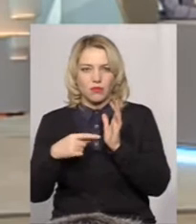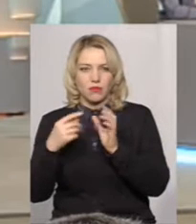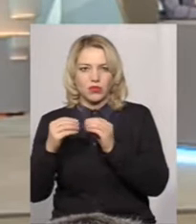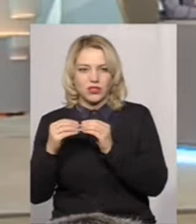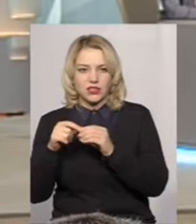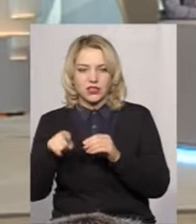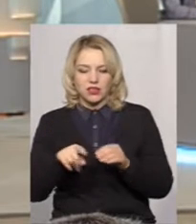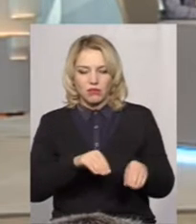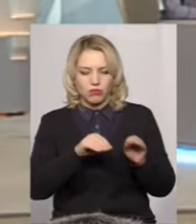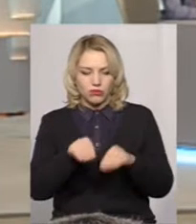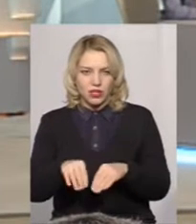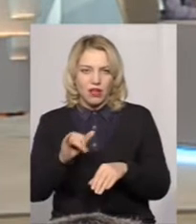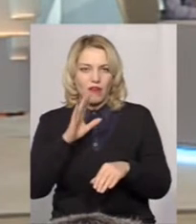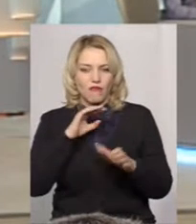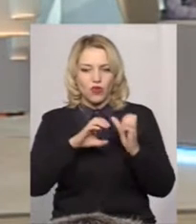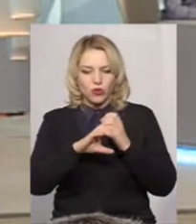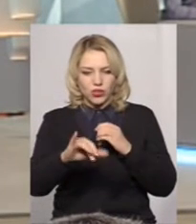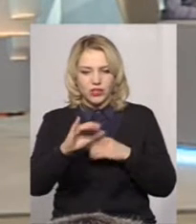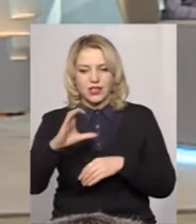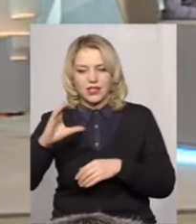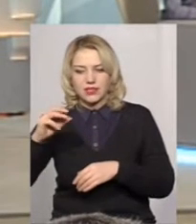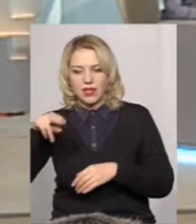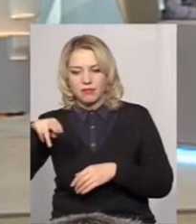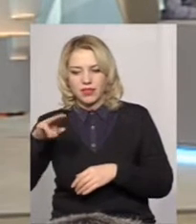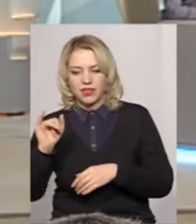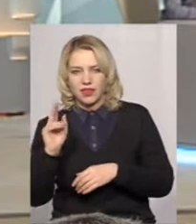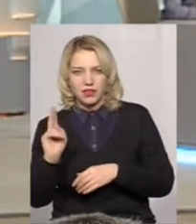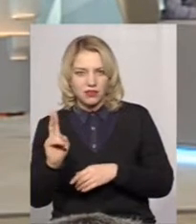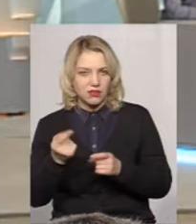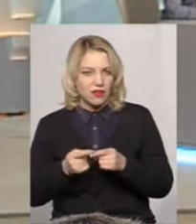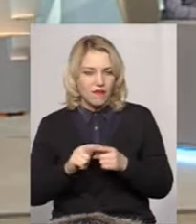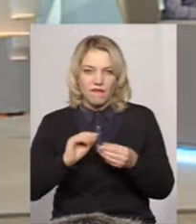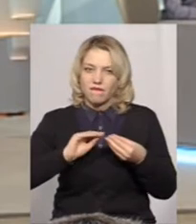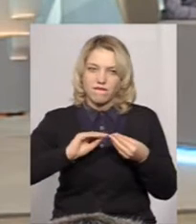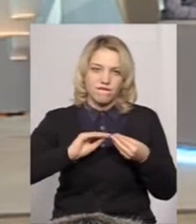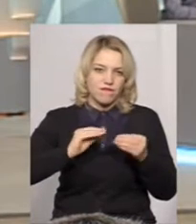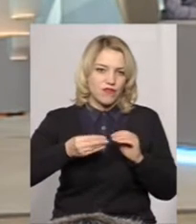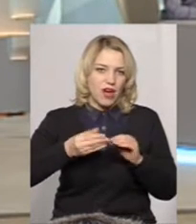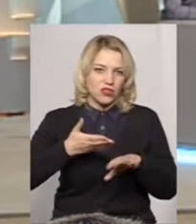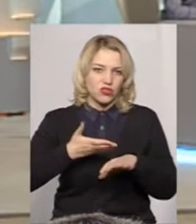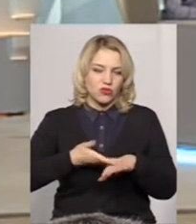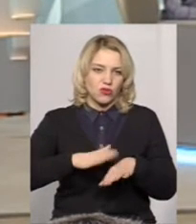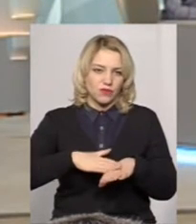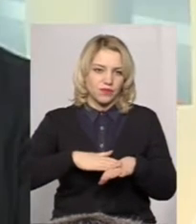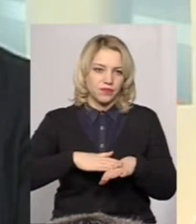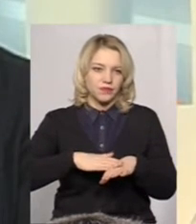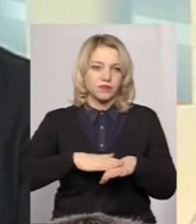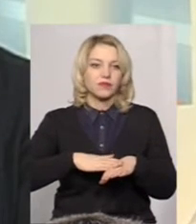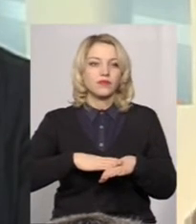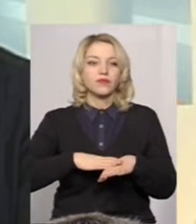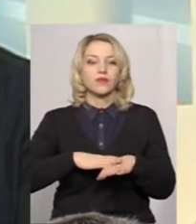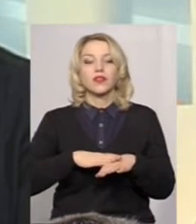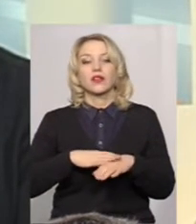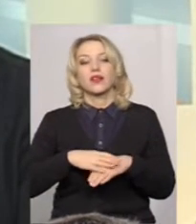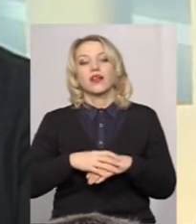розмістити там і водогін, і септик дуже важко. І, ну, я